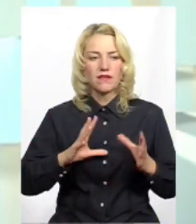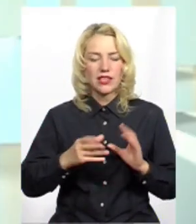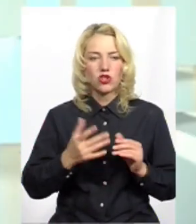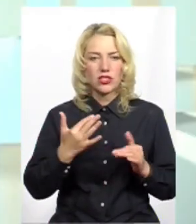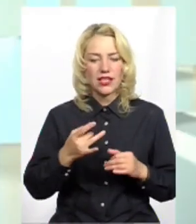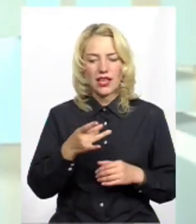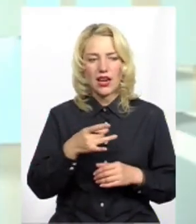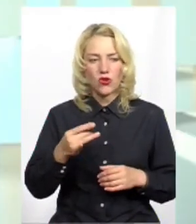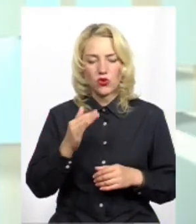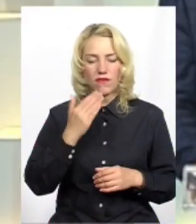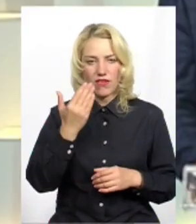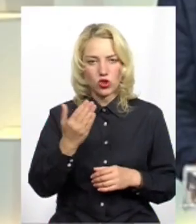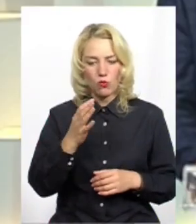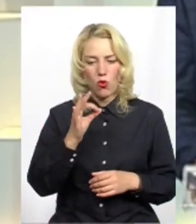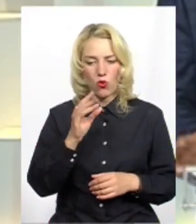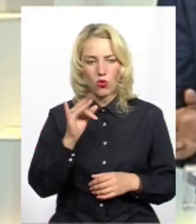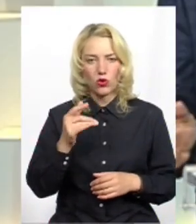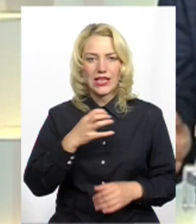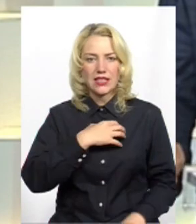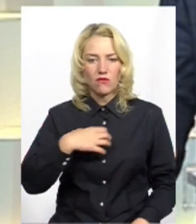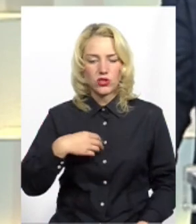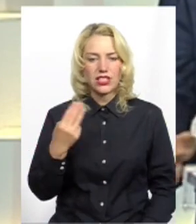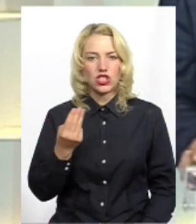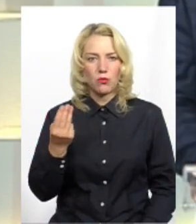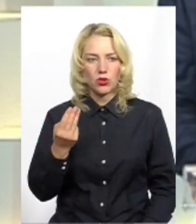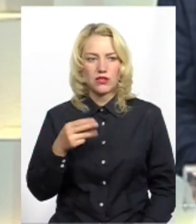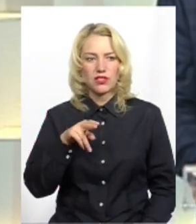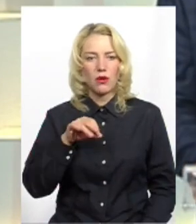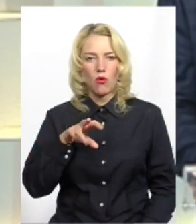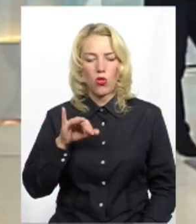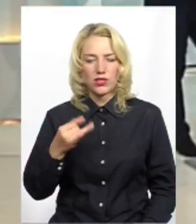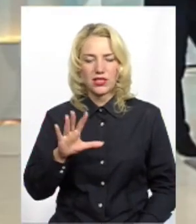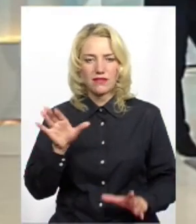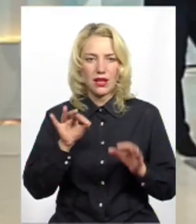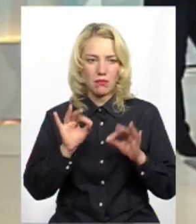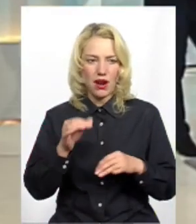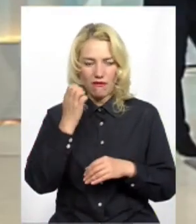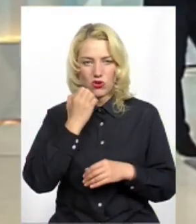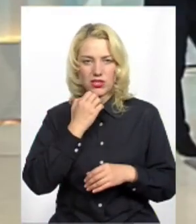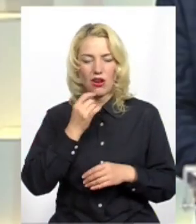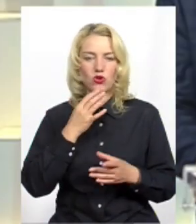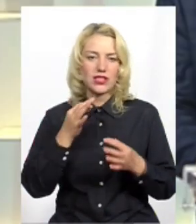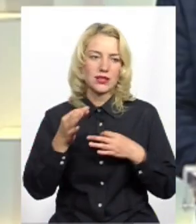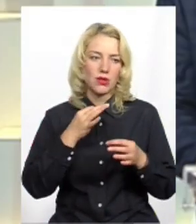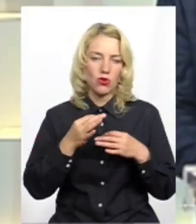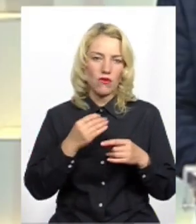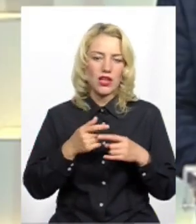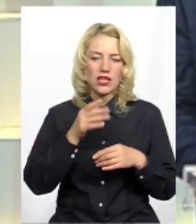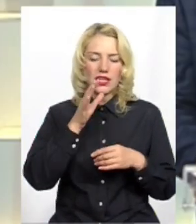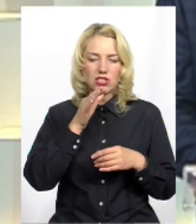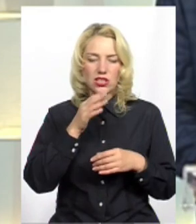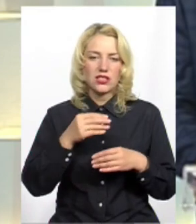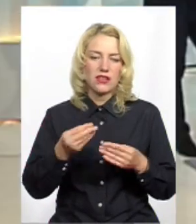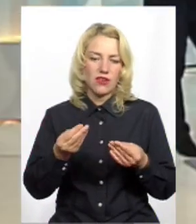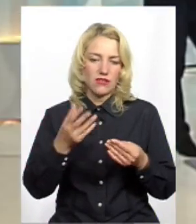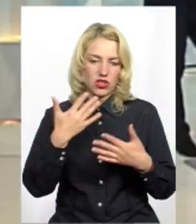скільки районів в окрузі? Три райони. Славутський, Шепетівський, Полонне. Все правильно. Дякую вам за спілкування. Час відведений